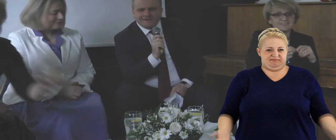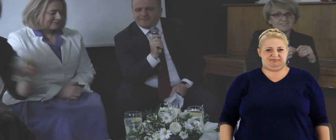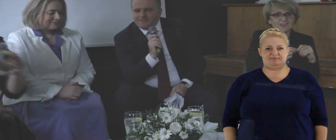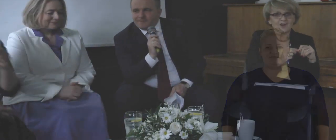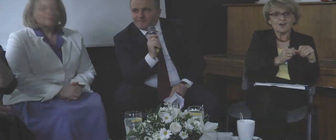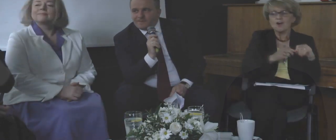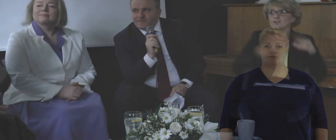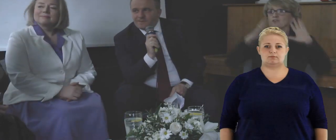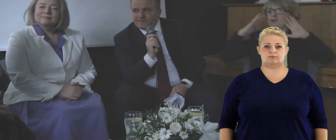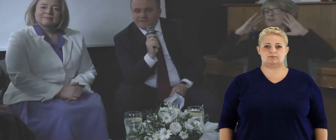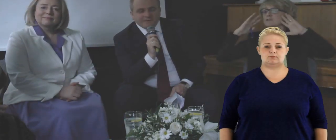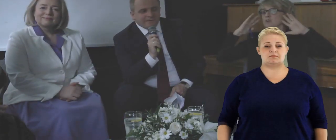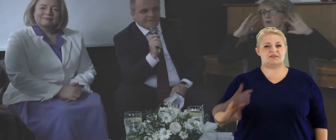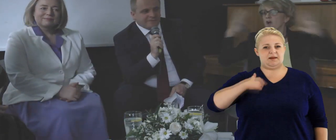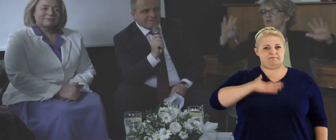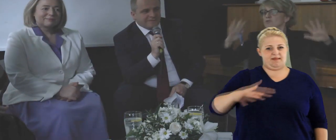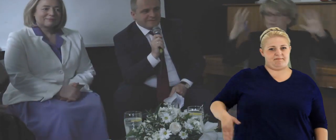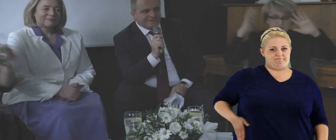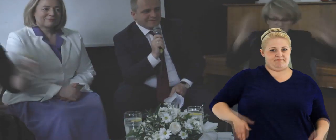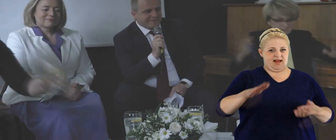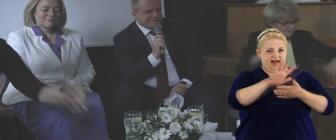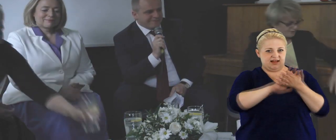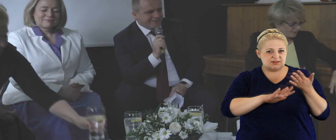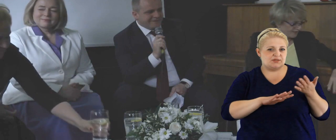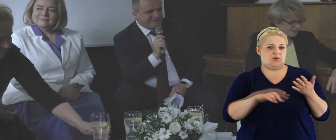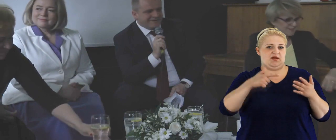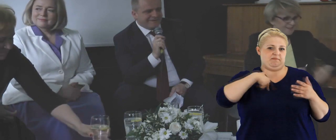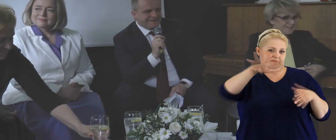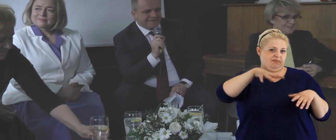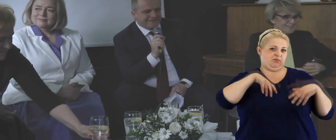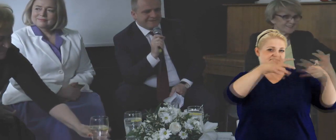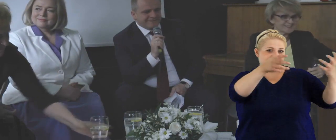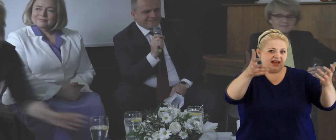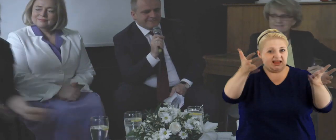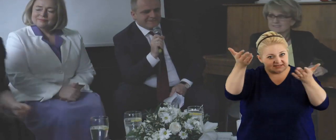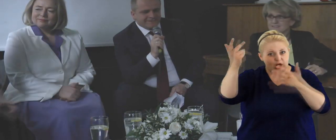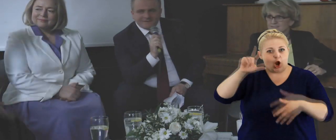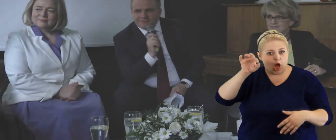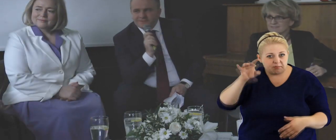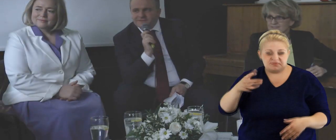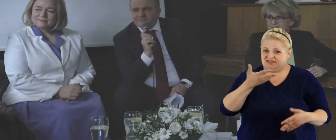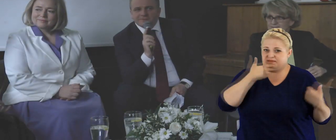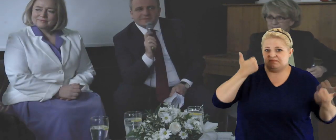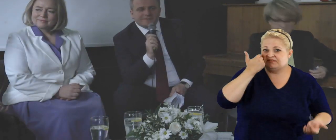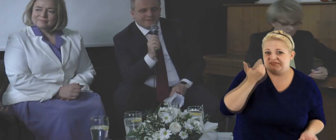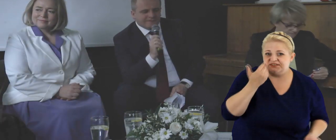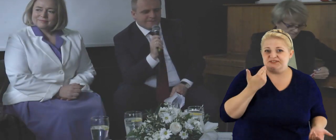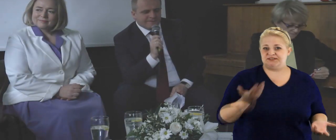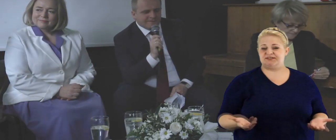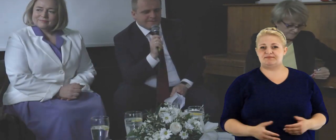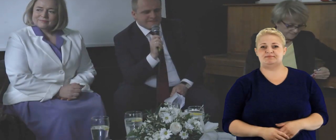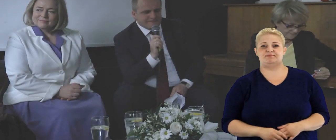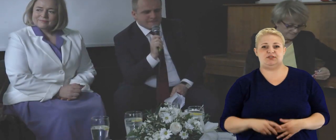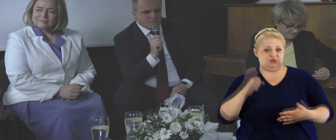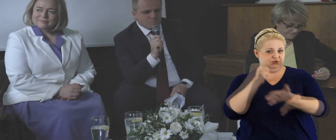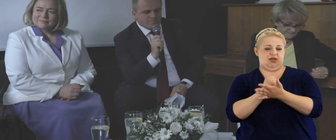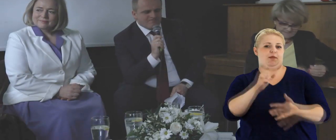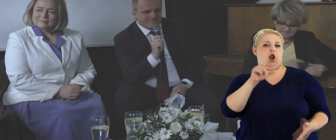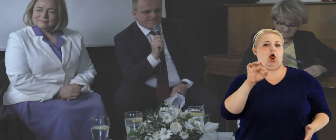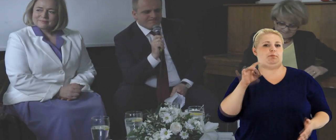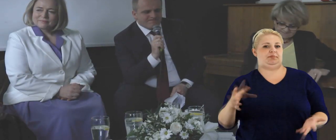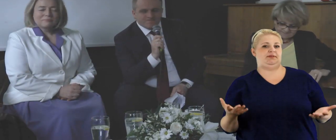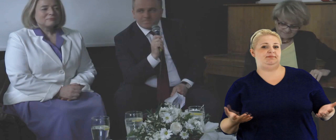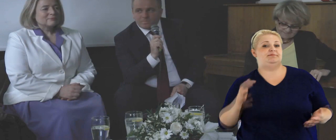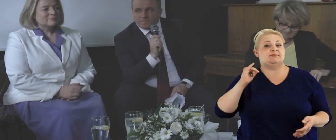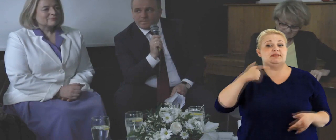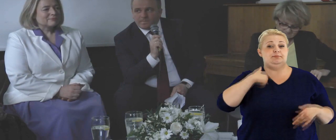mam przy sobie ten artykuł, pan zachęcał, żeby lobbybować też, jakby, że tutaj jeszcze nie ma co wstydzić, trzeba lobbybować. zresztą jak potem czytałem,